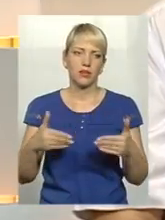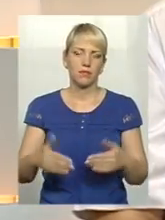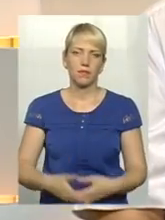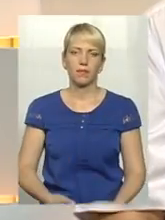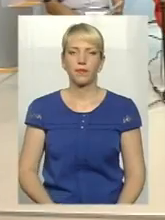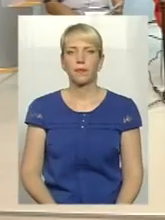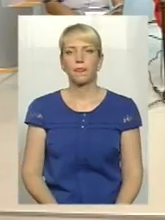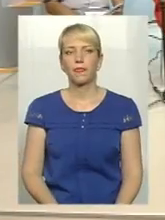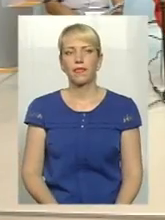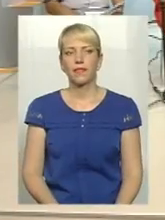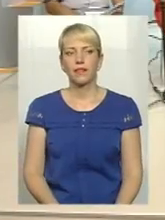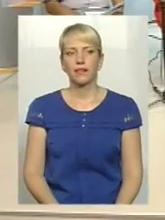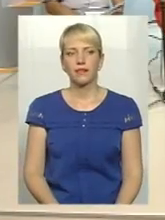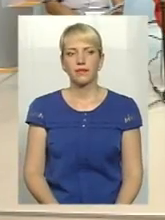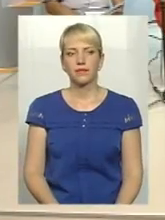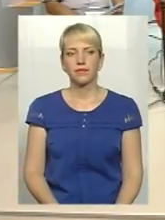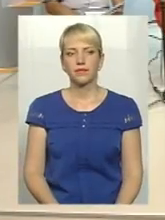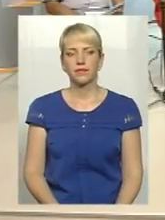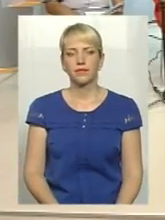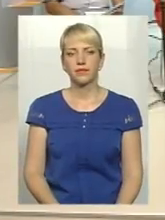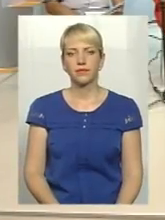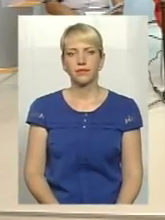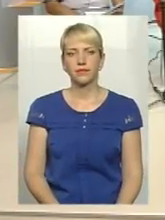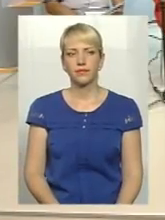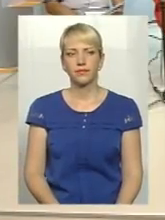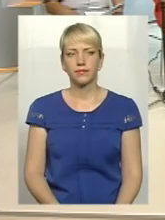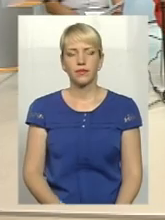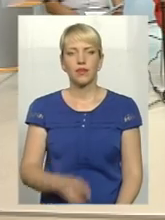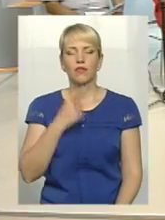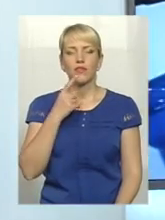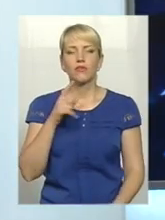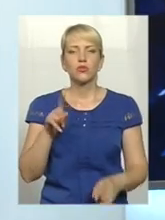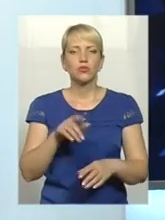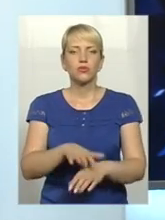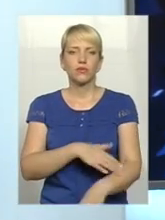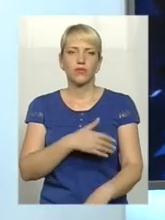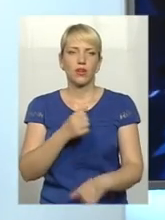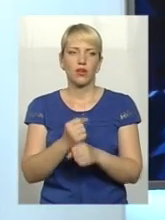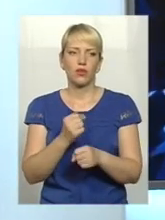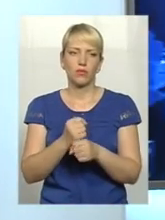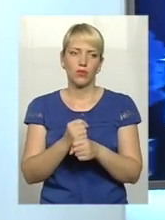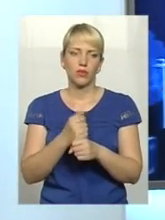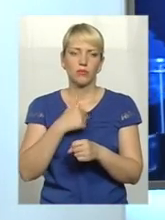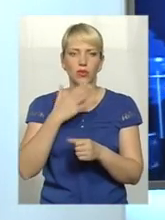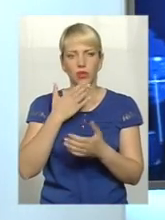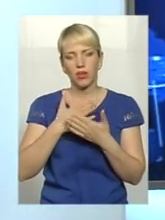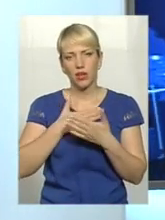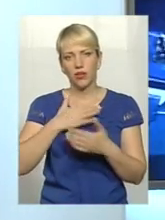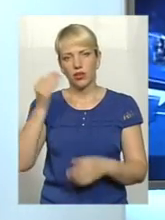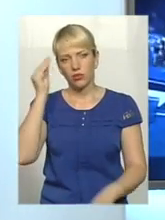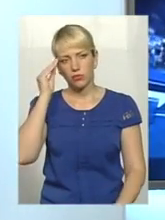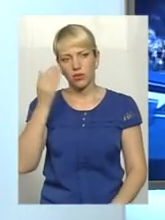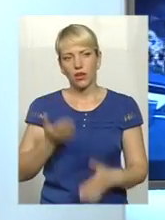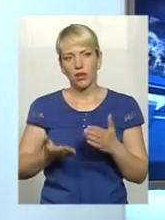Але досить така довга робота. Це моя суб'єктивна думка, але мені здається,